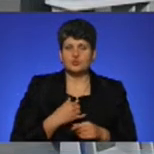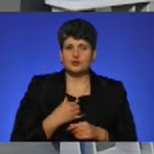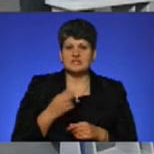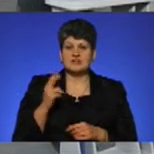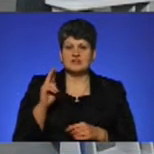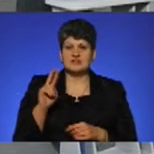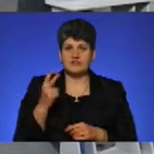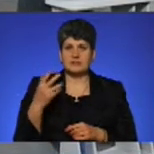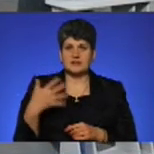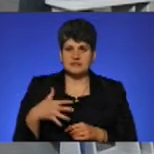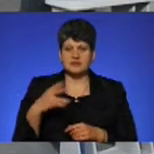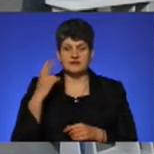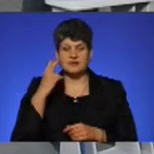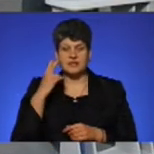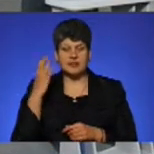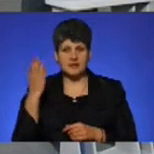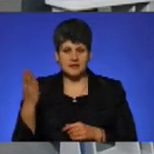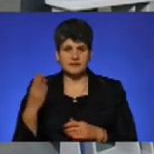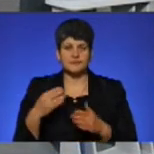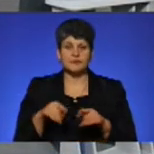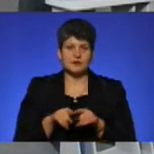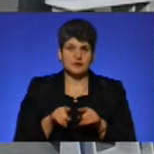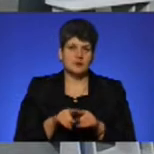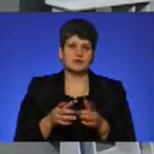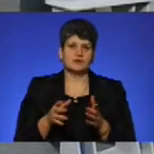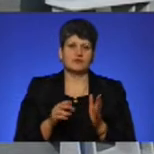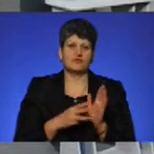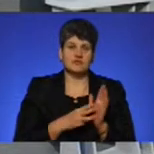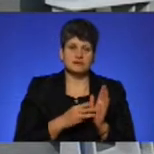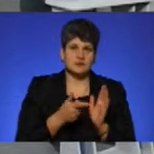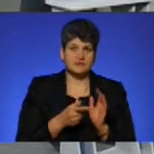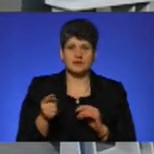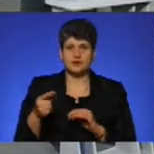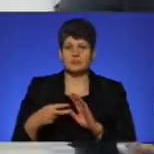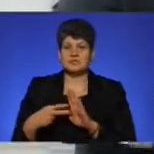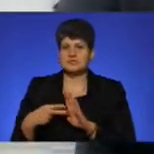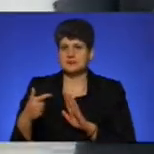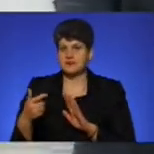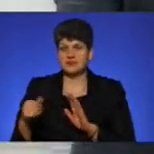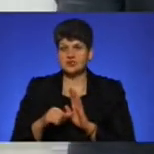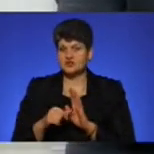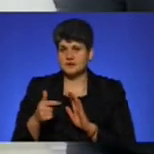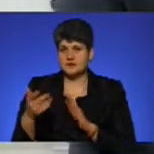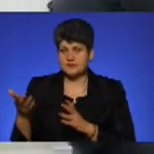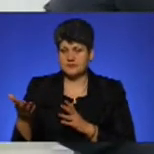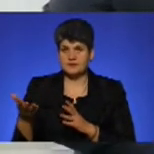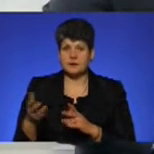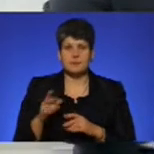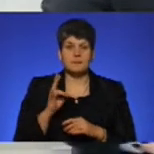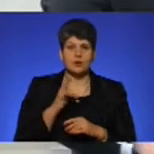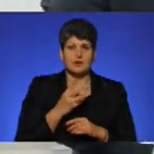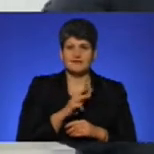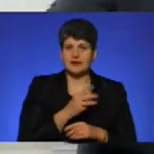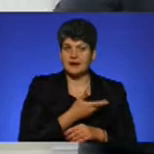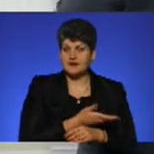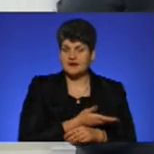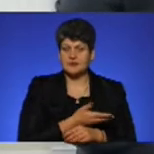При цьому в Києві, наприклад, ті ж самі вартості електроенергії – 8 гривень, в Тернополі – 7 гривень або 6 гривень, в Миколаєві – 3 гривні